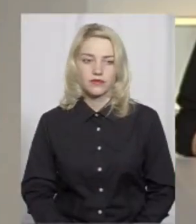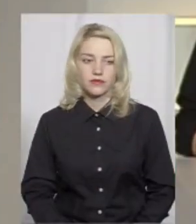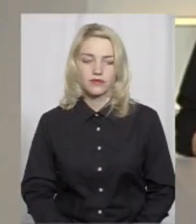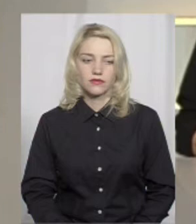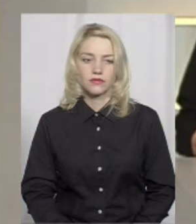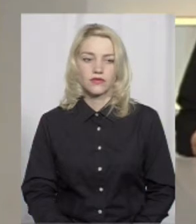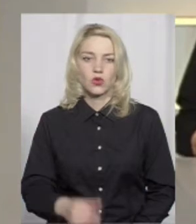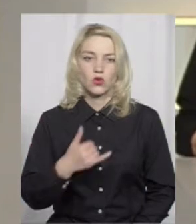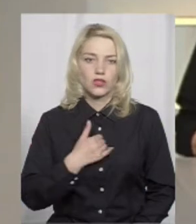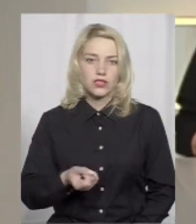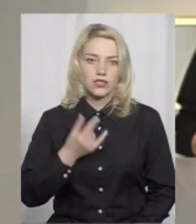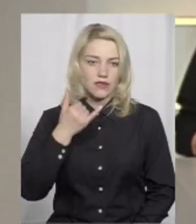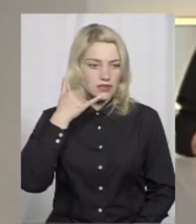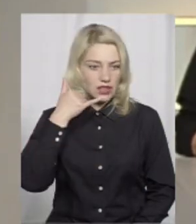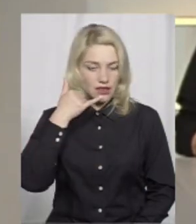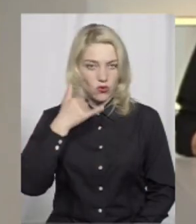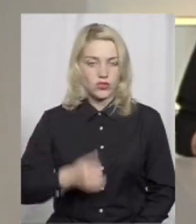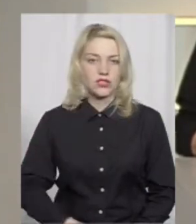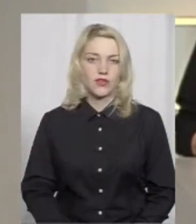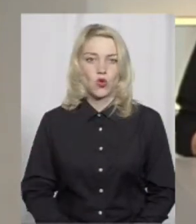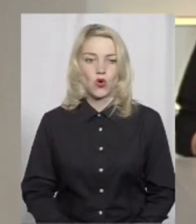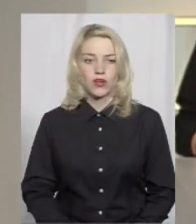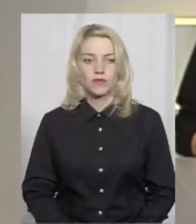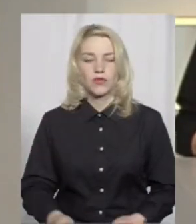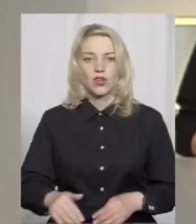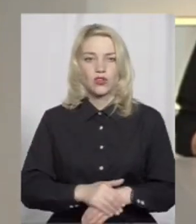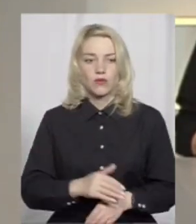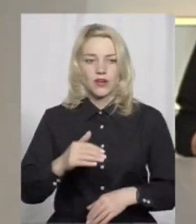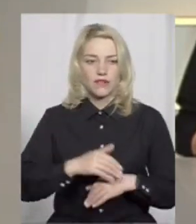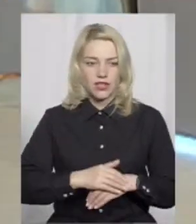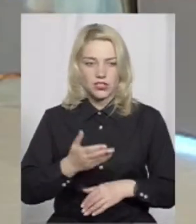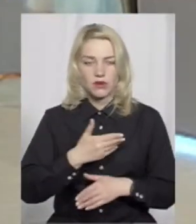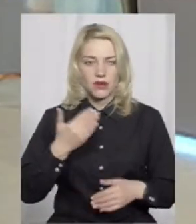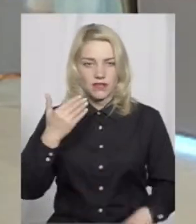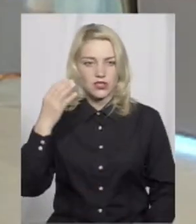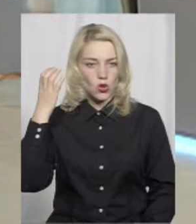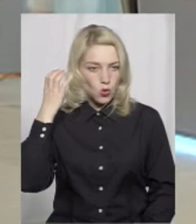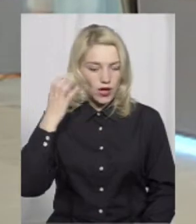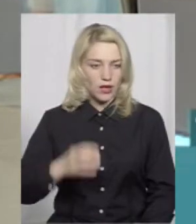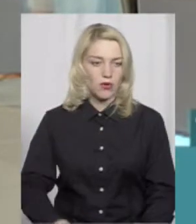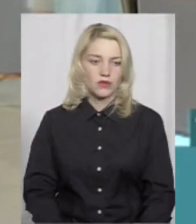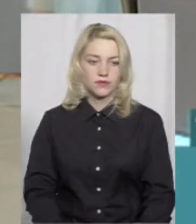У нас з'явився телефонний дзвінок. Добрий вечір. Ми вас слухаємо.